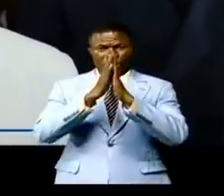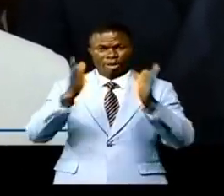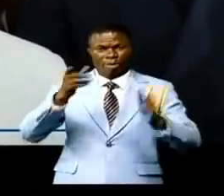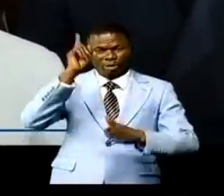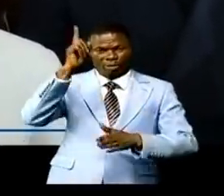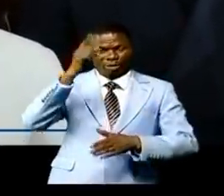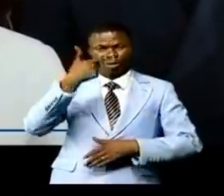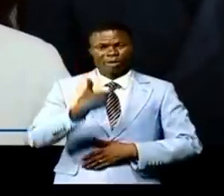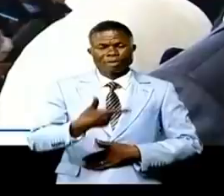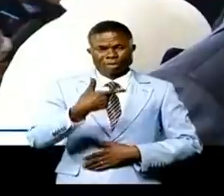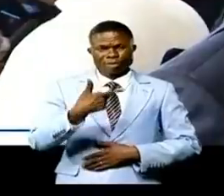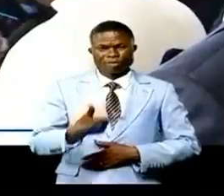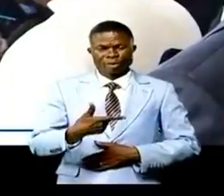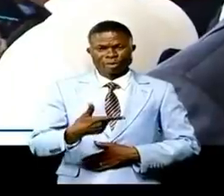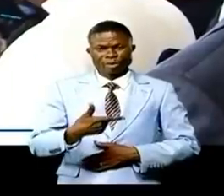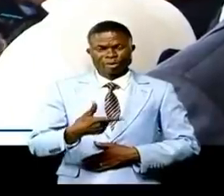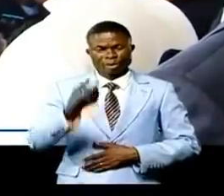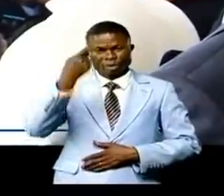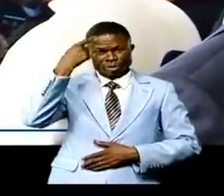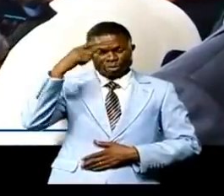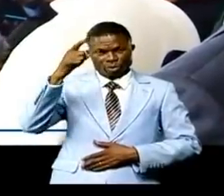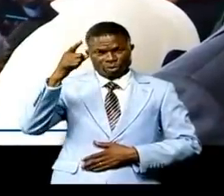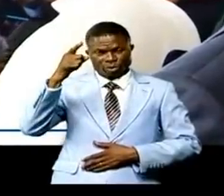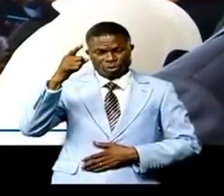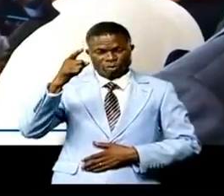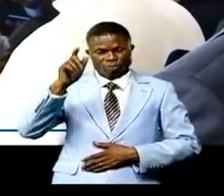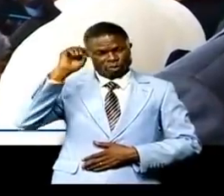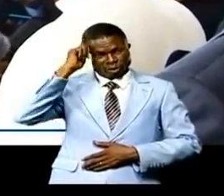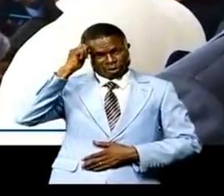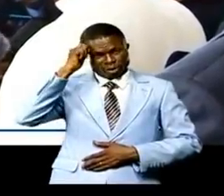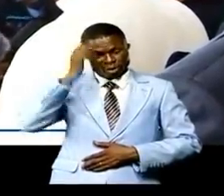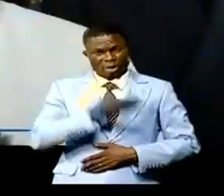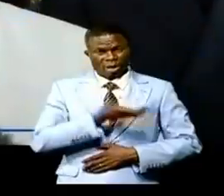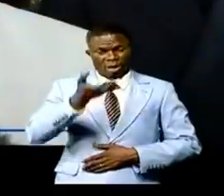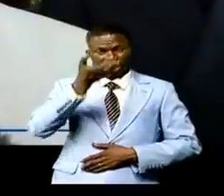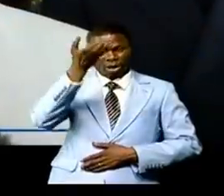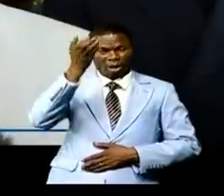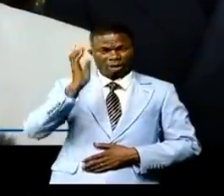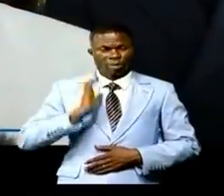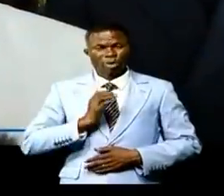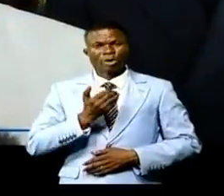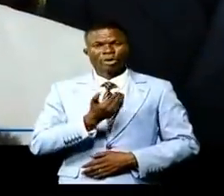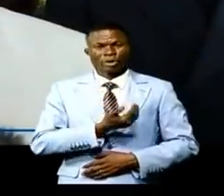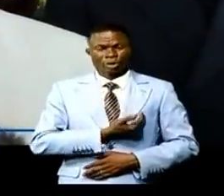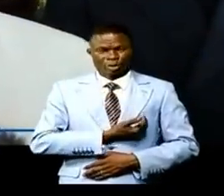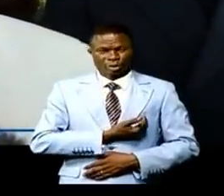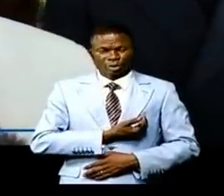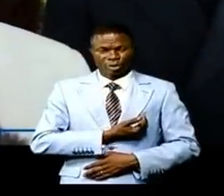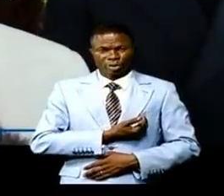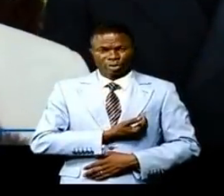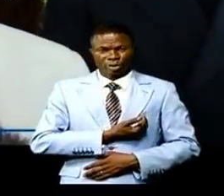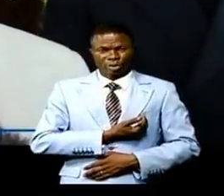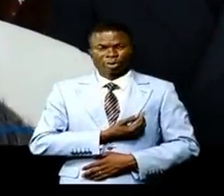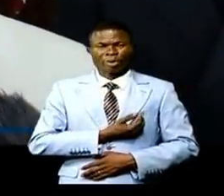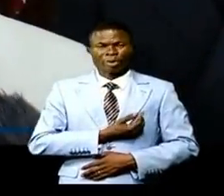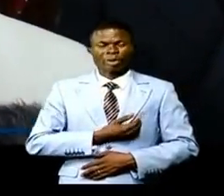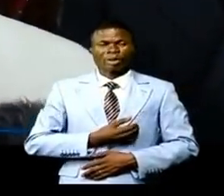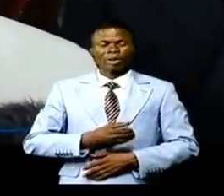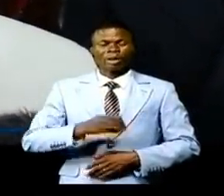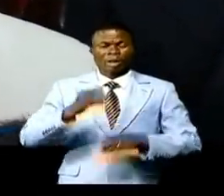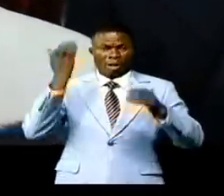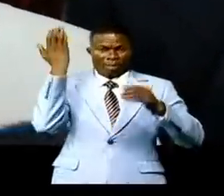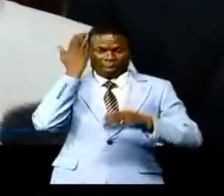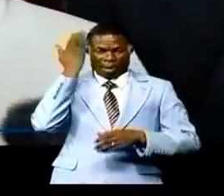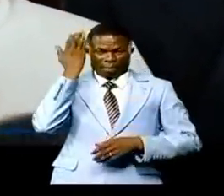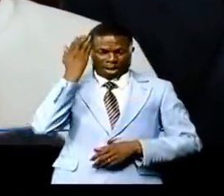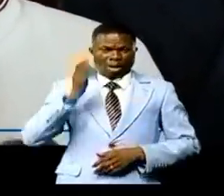février, pour la commémoration de l'âme de notre cher Papier Chetien Tisséke de